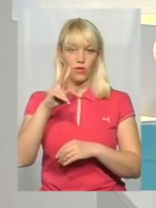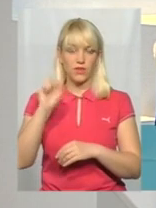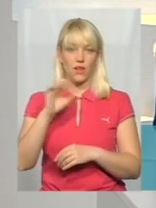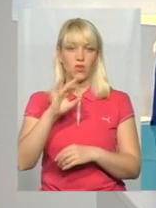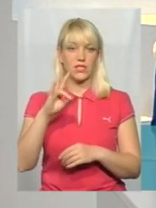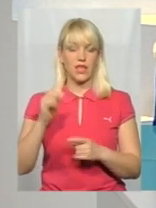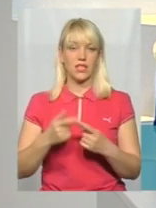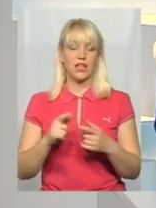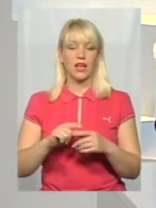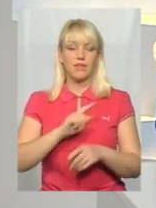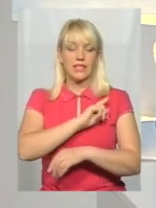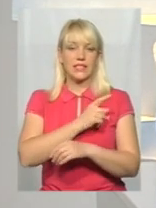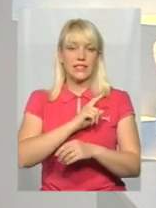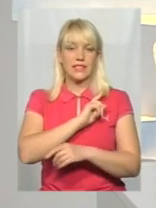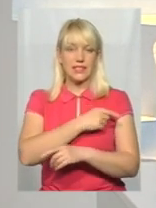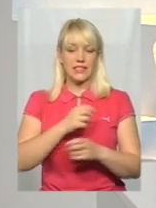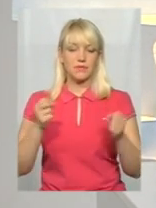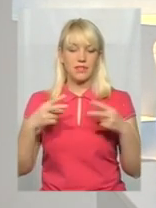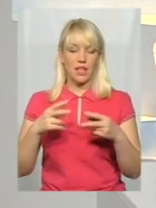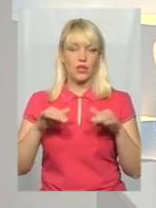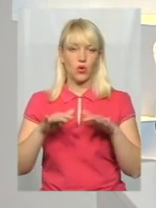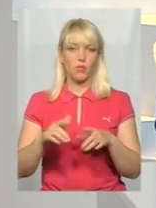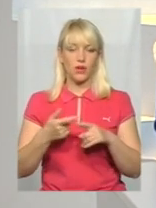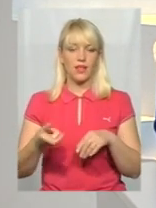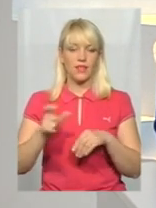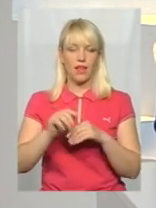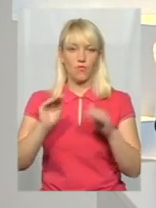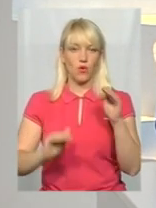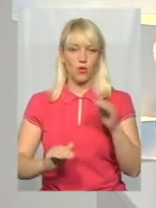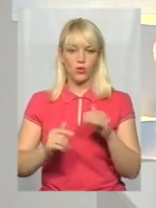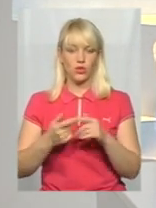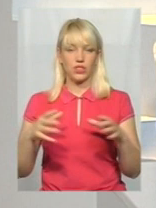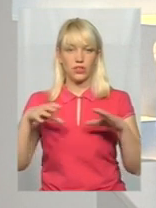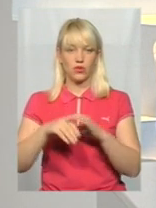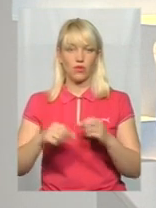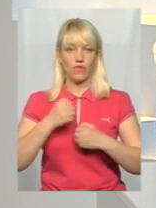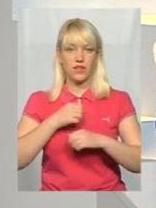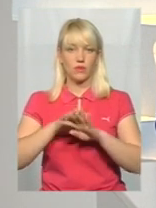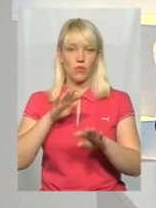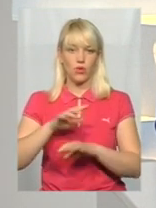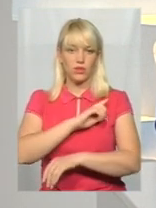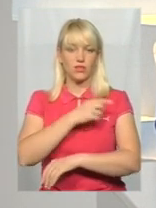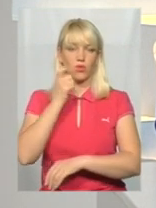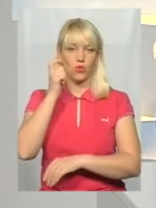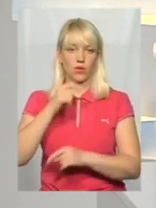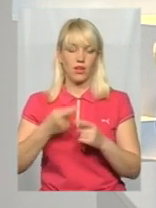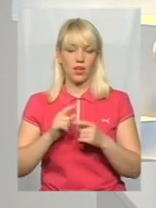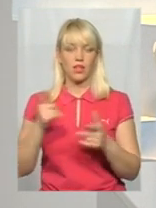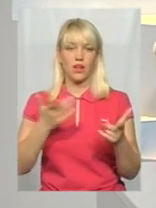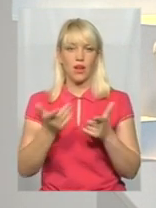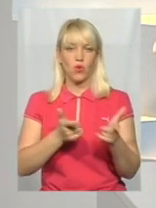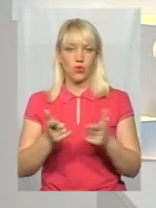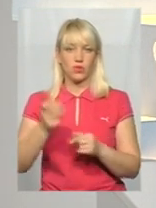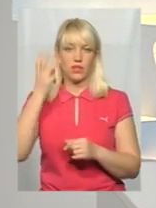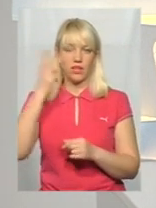Сили спеціальних операцій – наймолодша складова Збройних сил України, частина якої готується саме на Хмельниччині. У 2017